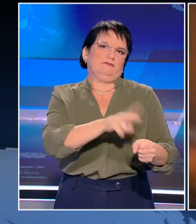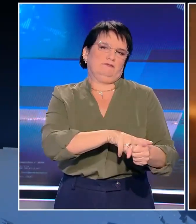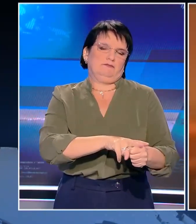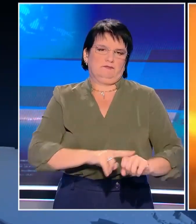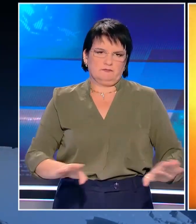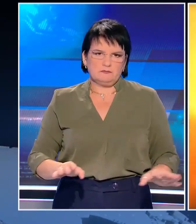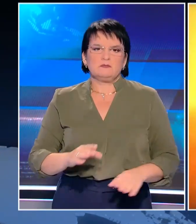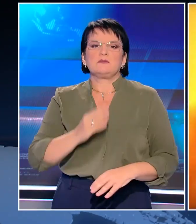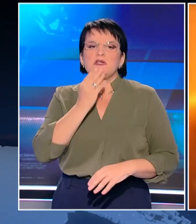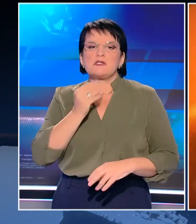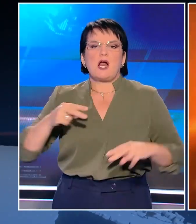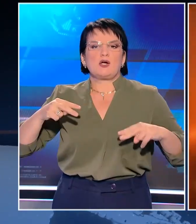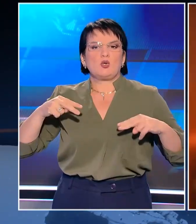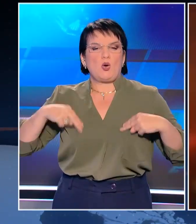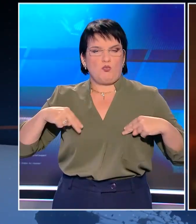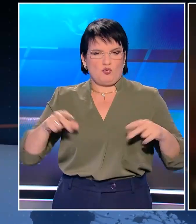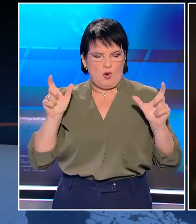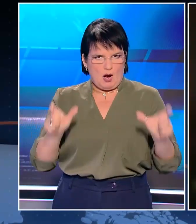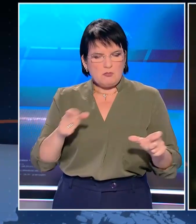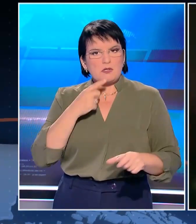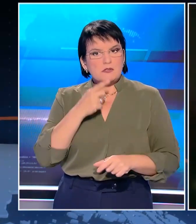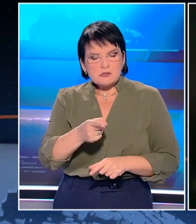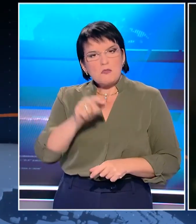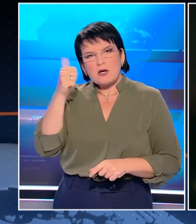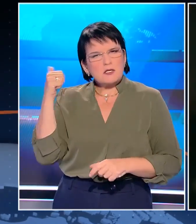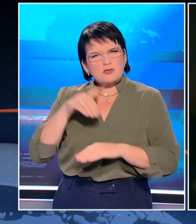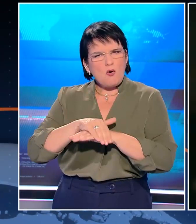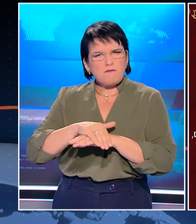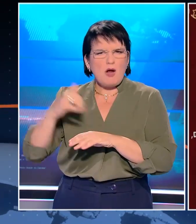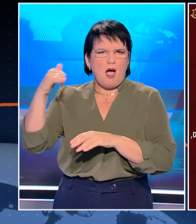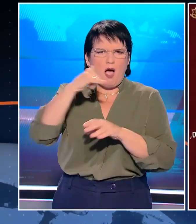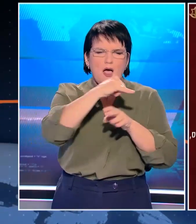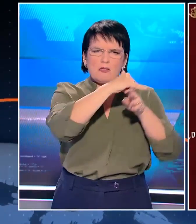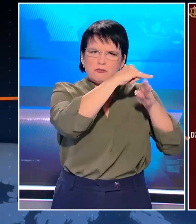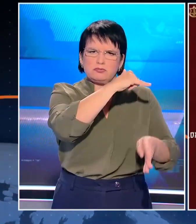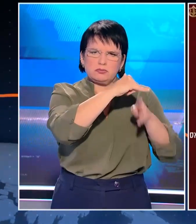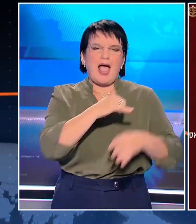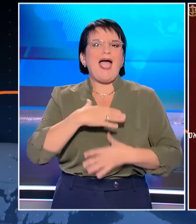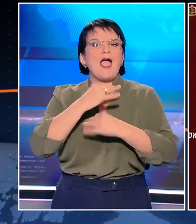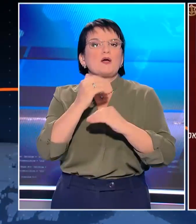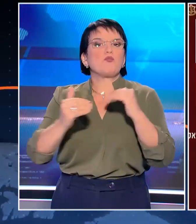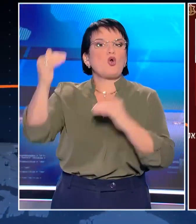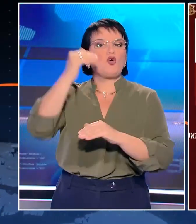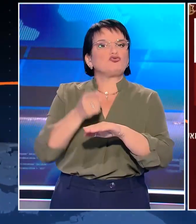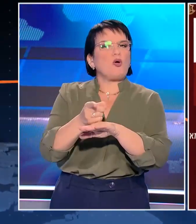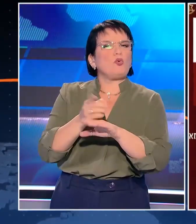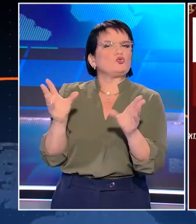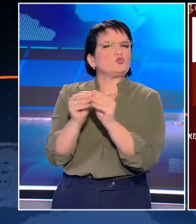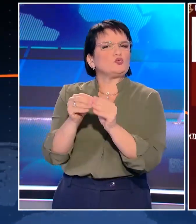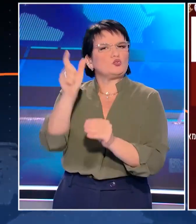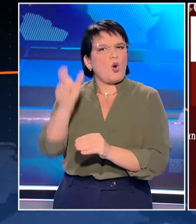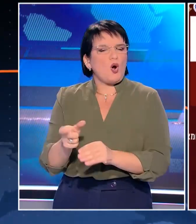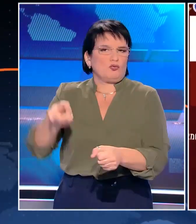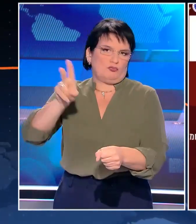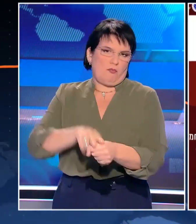Το ΙΖΑ Ελληνό Υπουργό Άμυνας ανακοίνωσε πως στους χθεσινοβραδινούς βομαρδισμούς σκοτώθηκε ο επικεφαλής για τα αντιαρματικά συστήματα της Χαμάς,